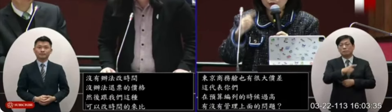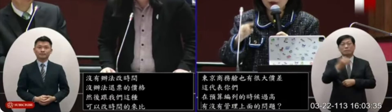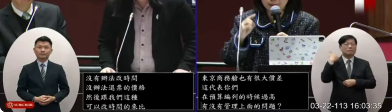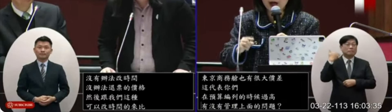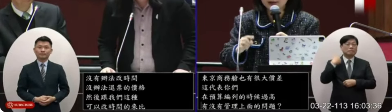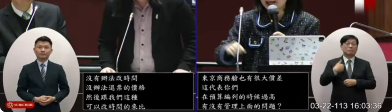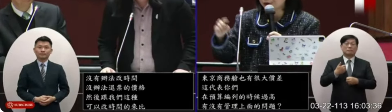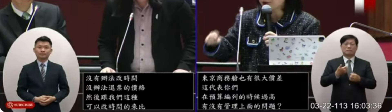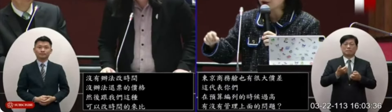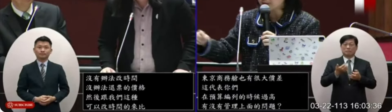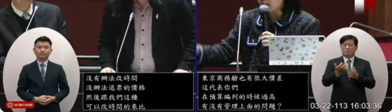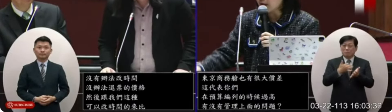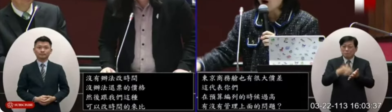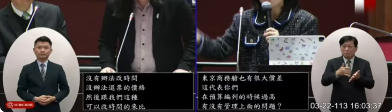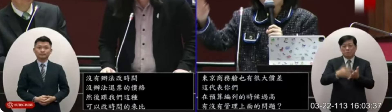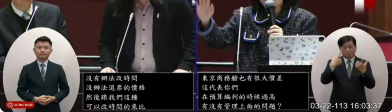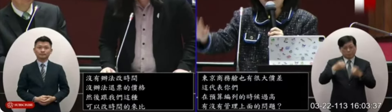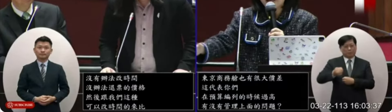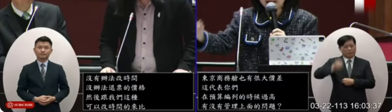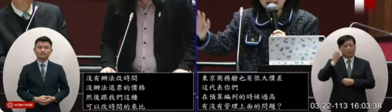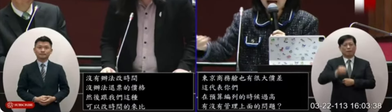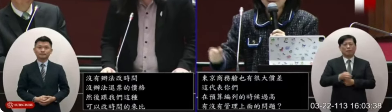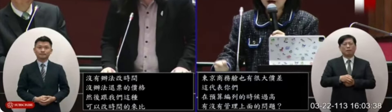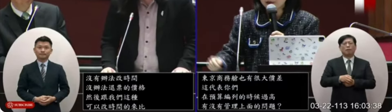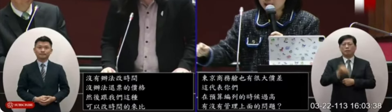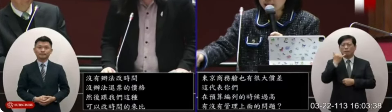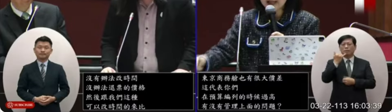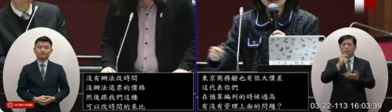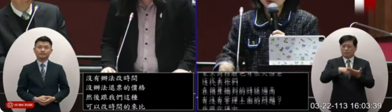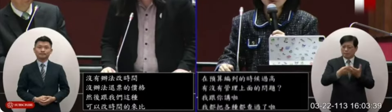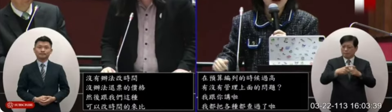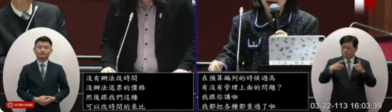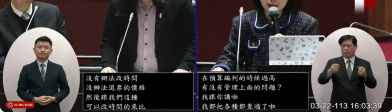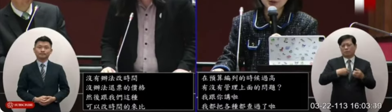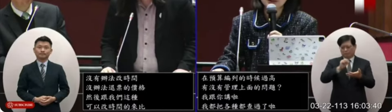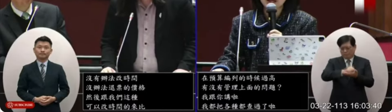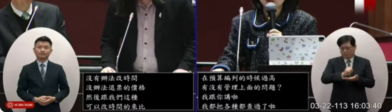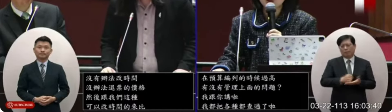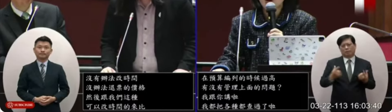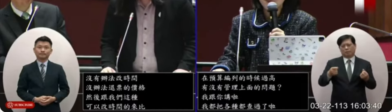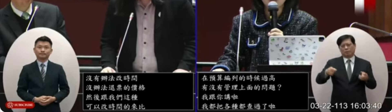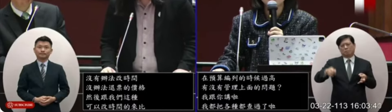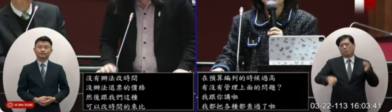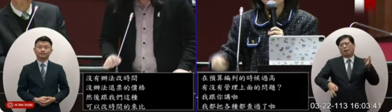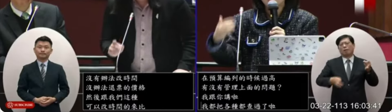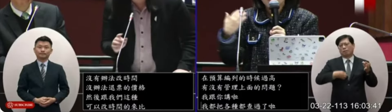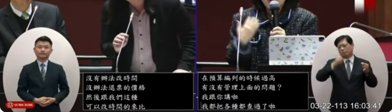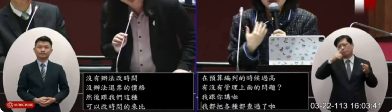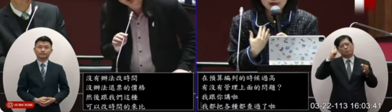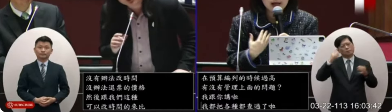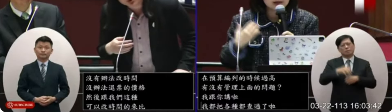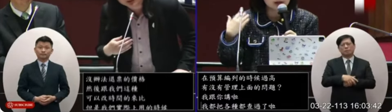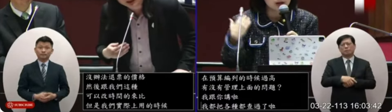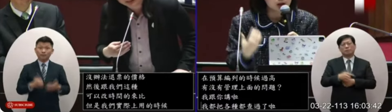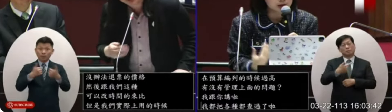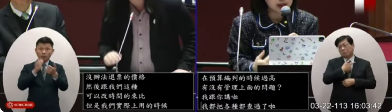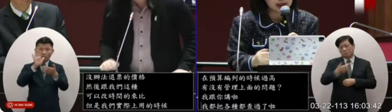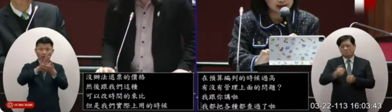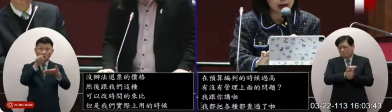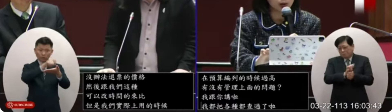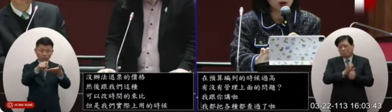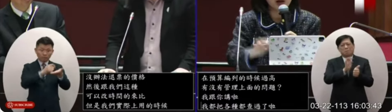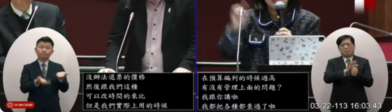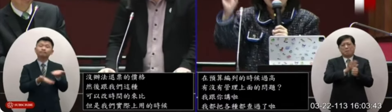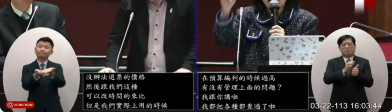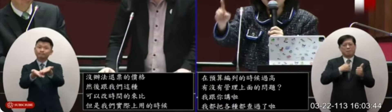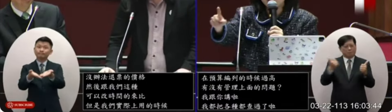際上你們當初估的票價就是比較高我把可以改票的也列進去了還是一樣的狀況不好意思我很貼心